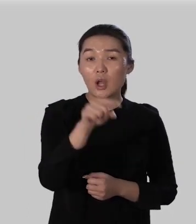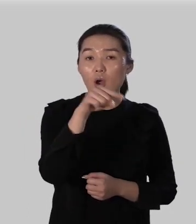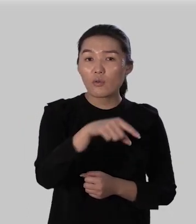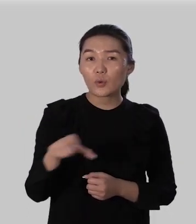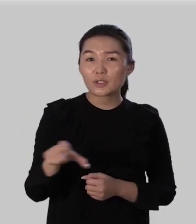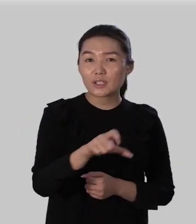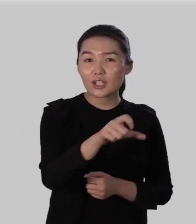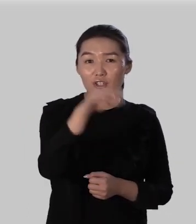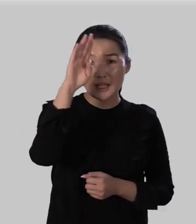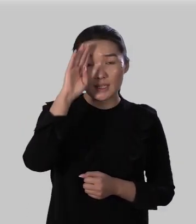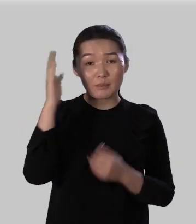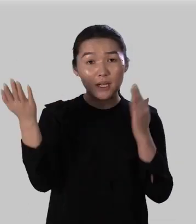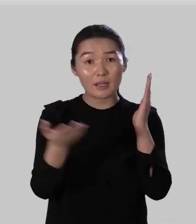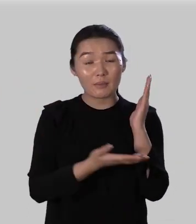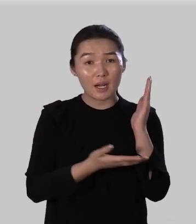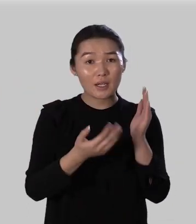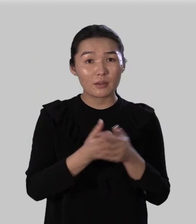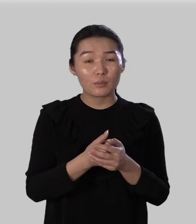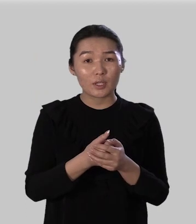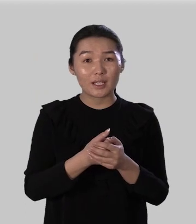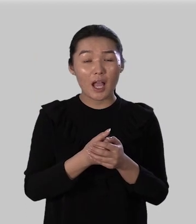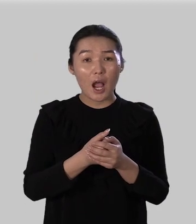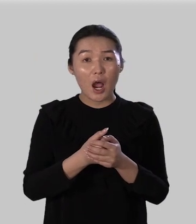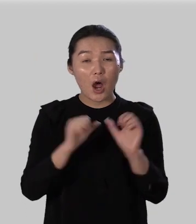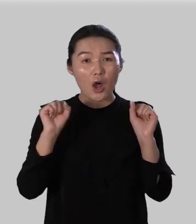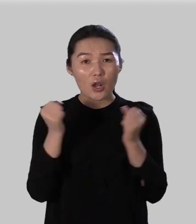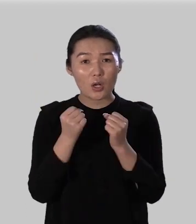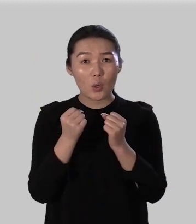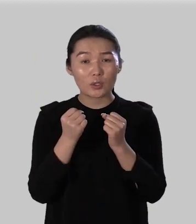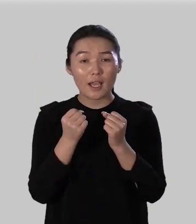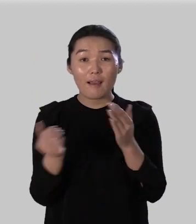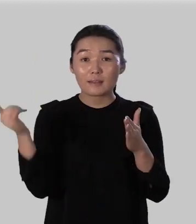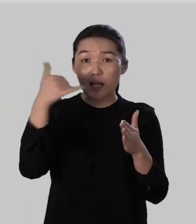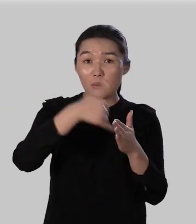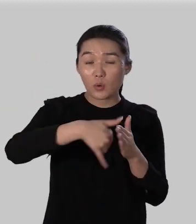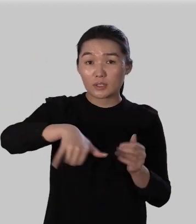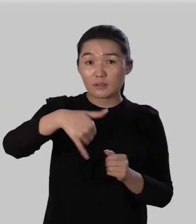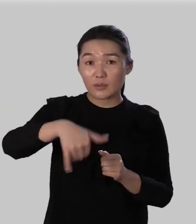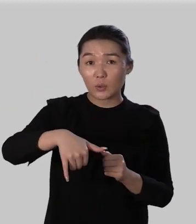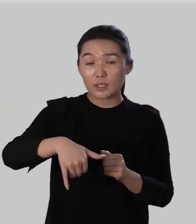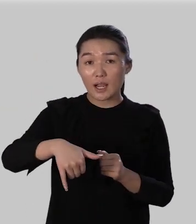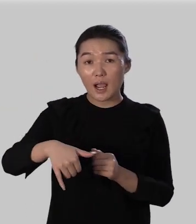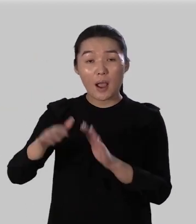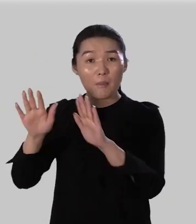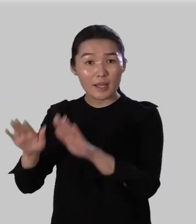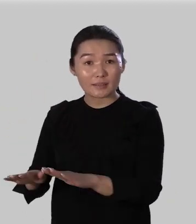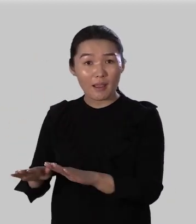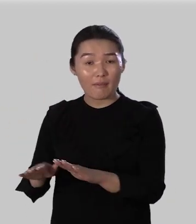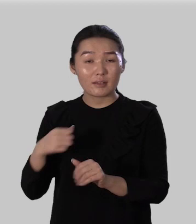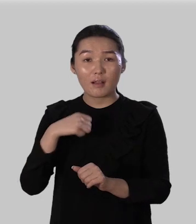Емеля прорубил лед наполнил ведра и поставил их а сам глядит в прорубь